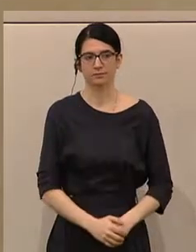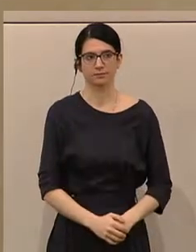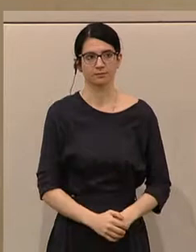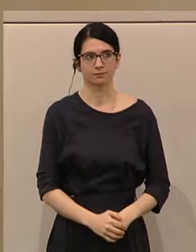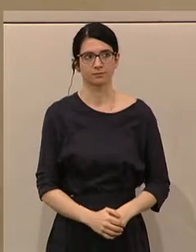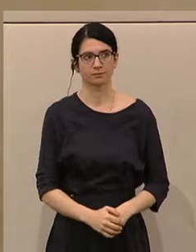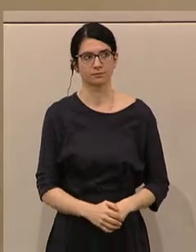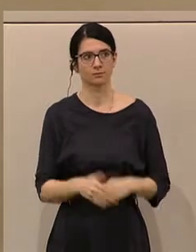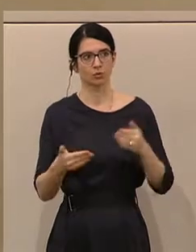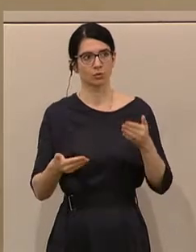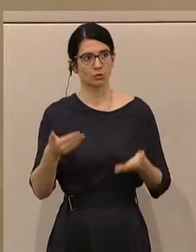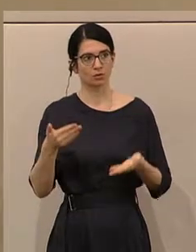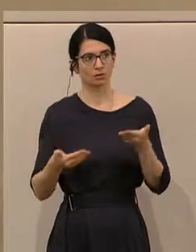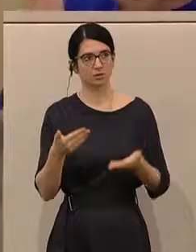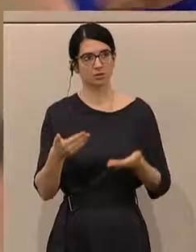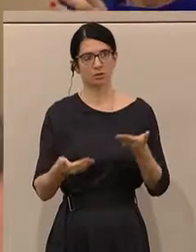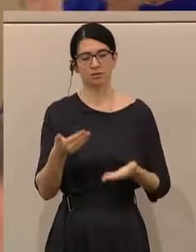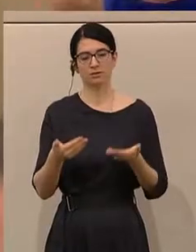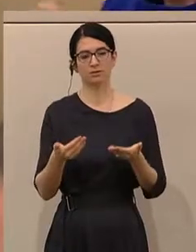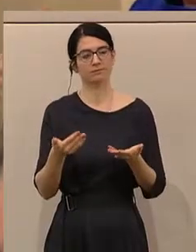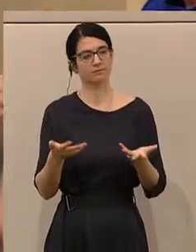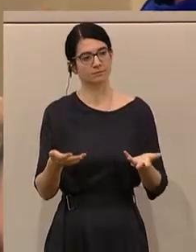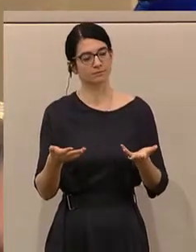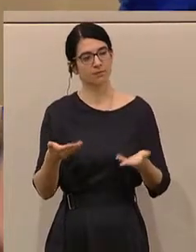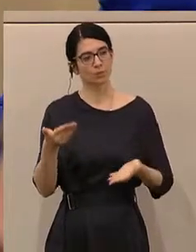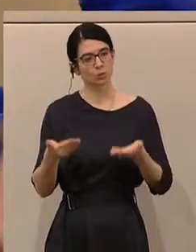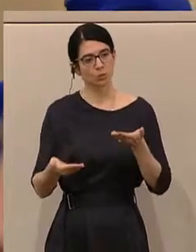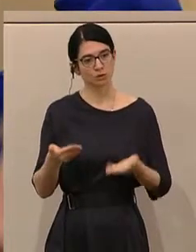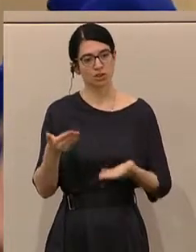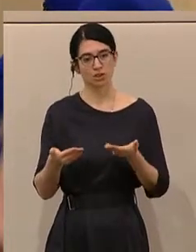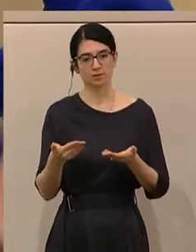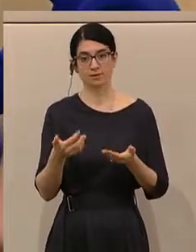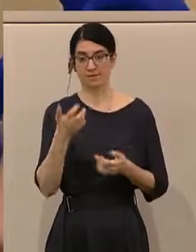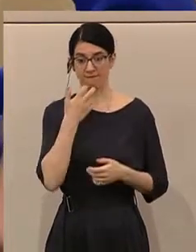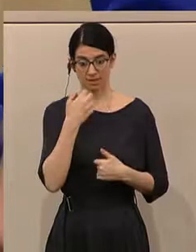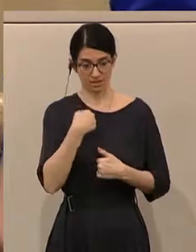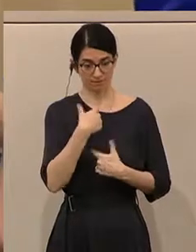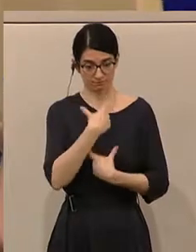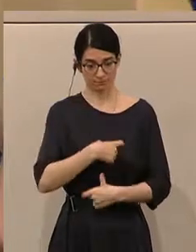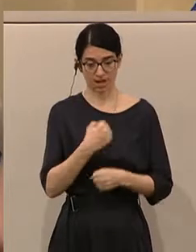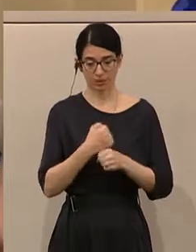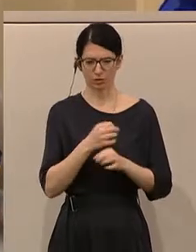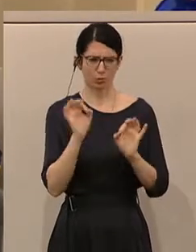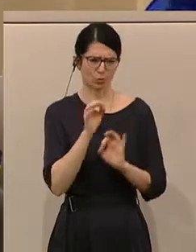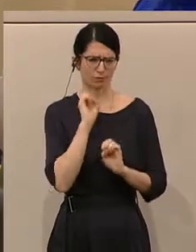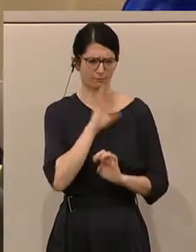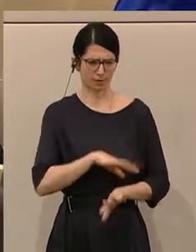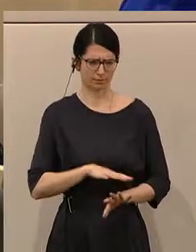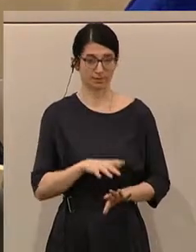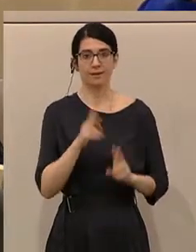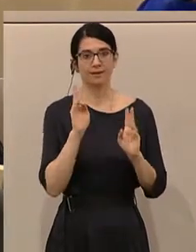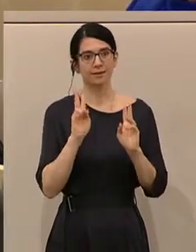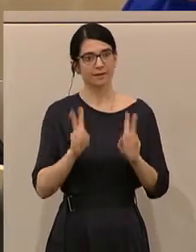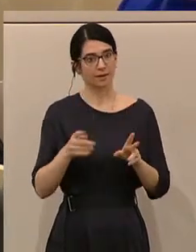Der Unterschied liegt nur darin, will ich arbeiten oder will ich nicht arbeiten, kann ich